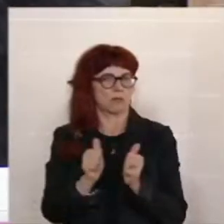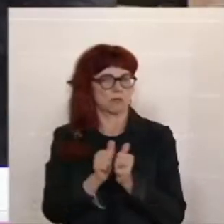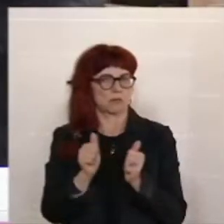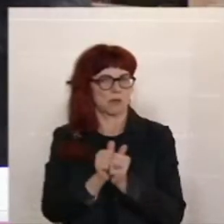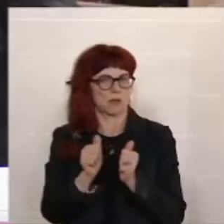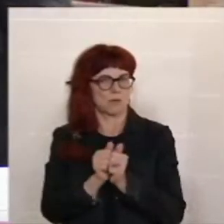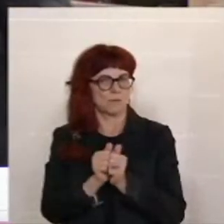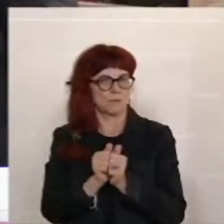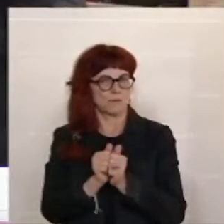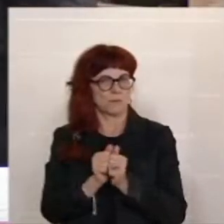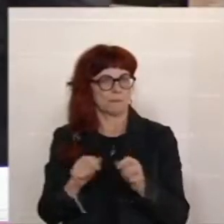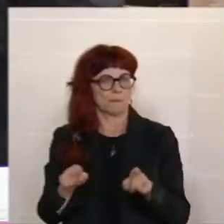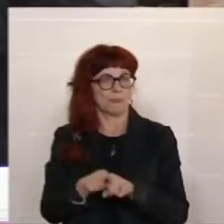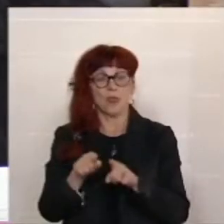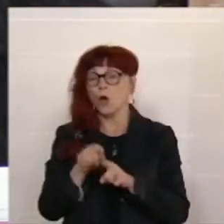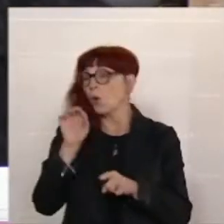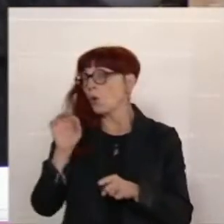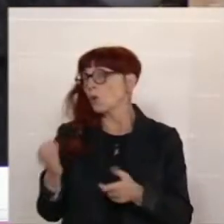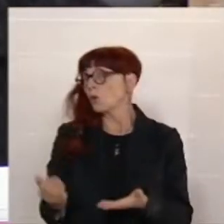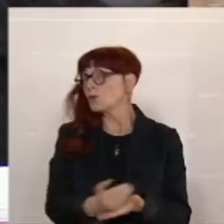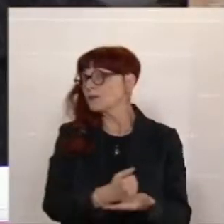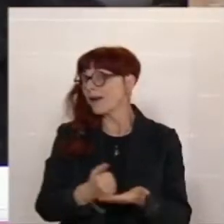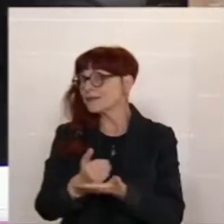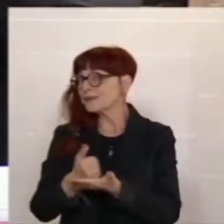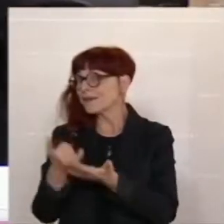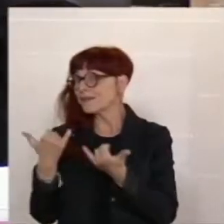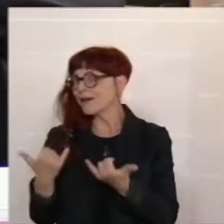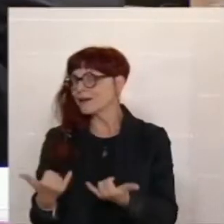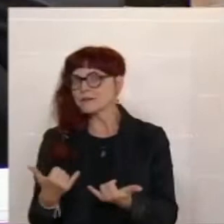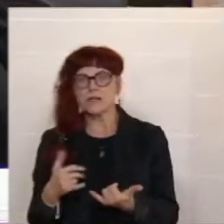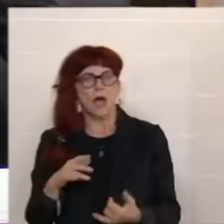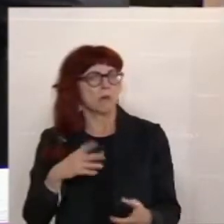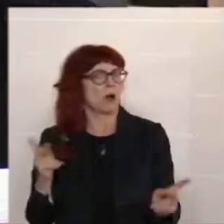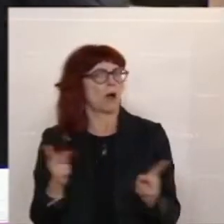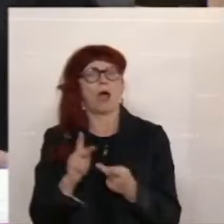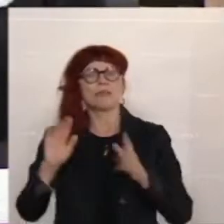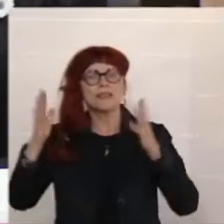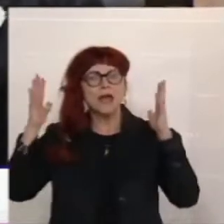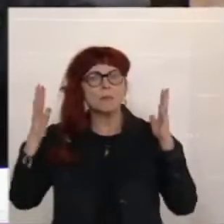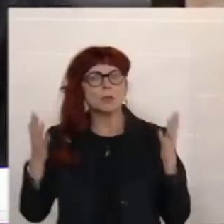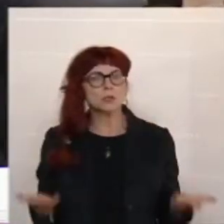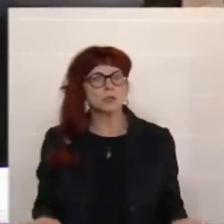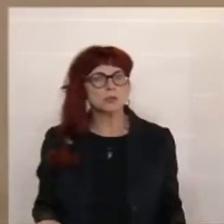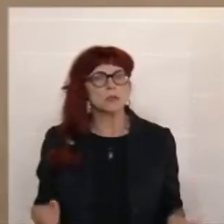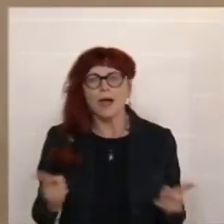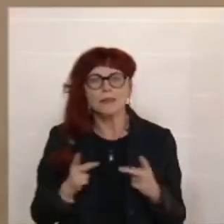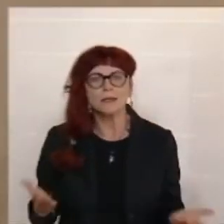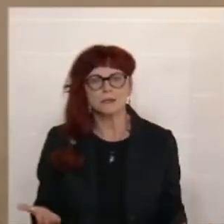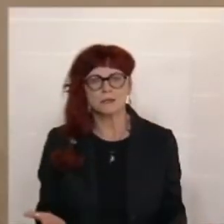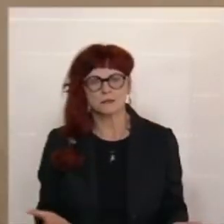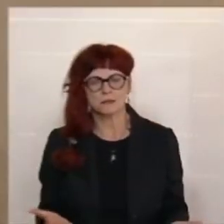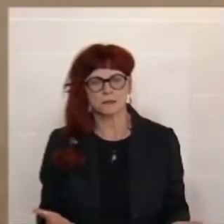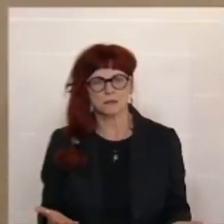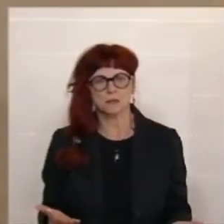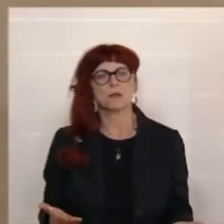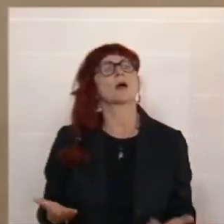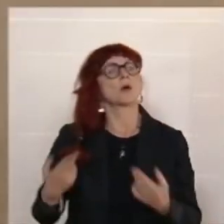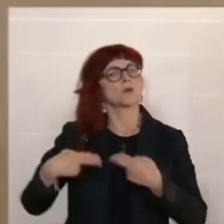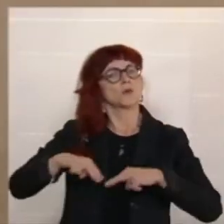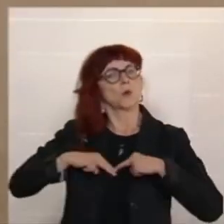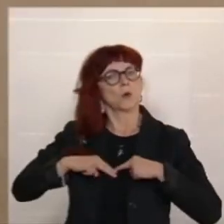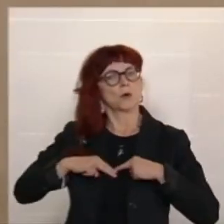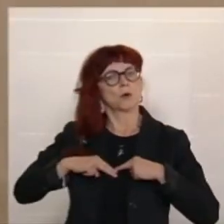dessen Windkraftwerke jetzt gut kassieren, auch dann kann man nicht applaudieren. Aber gut, kommen wir zurück. Maßnahmen.